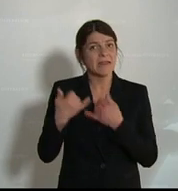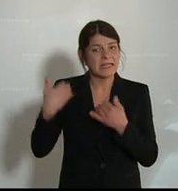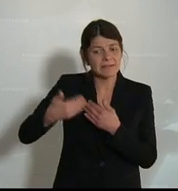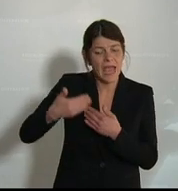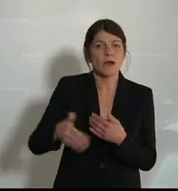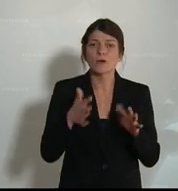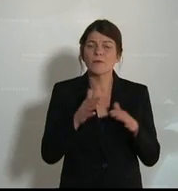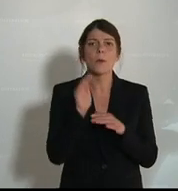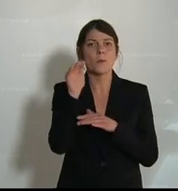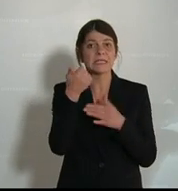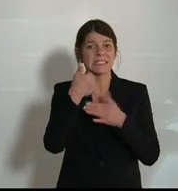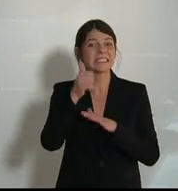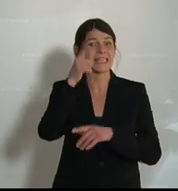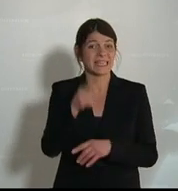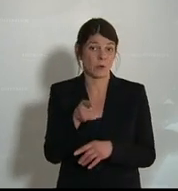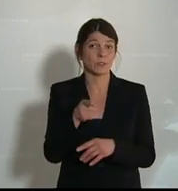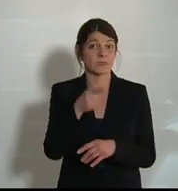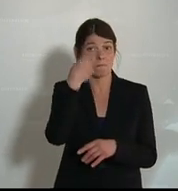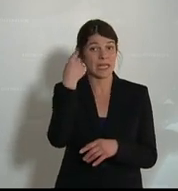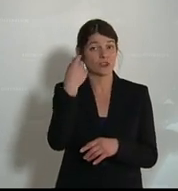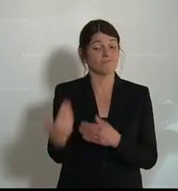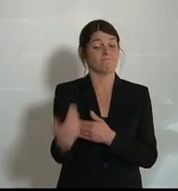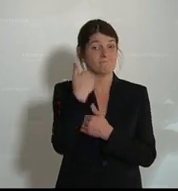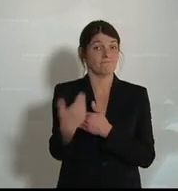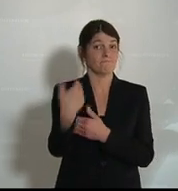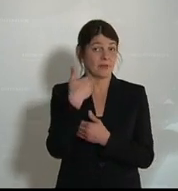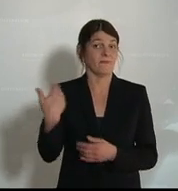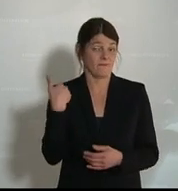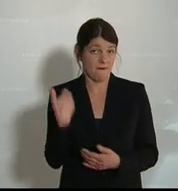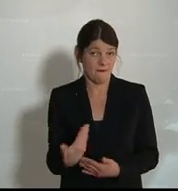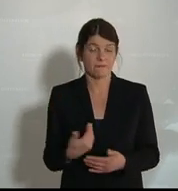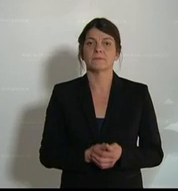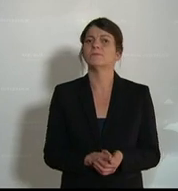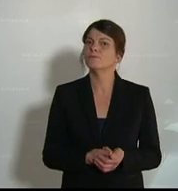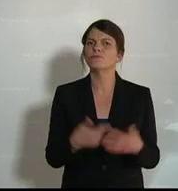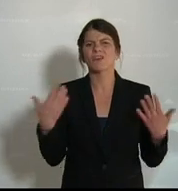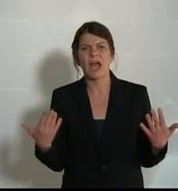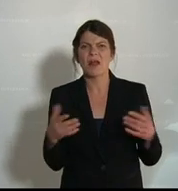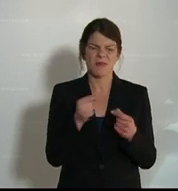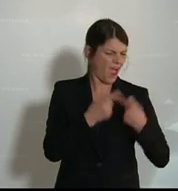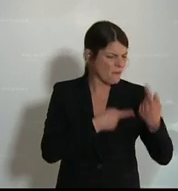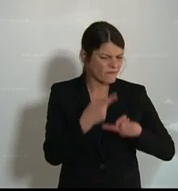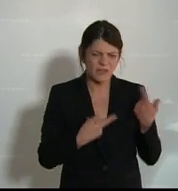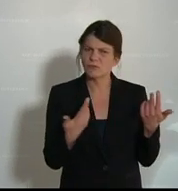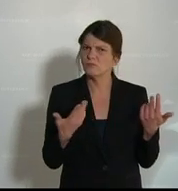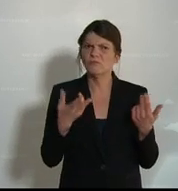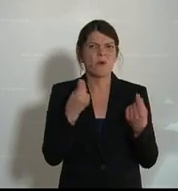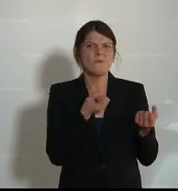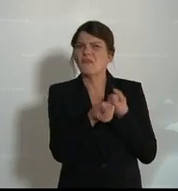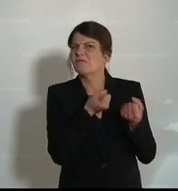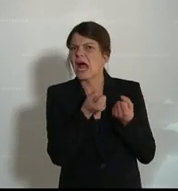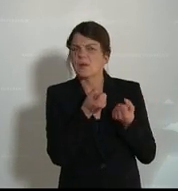mehr als 16.000 Menschen an die Volksanwaltschaft wenden, weil sie mit der Abwicklung eines